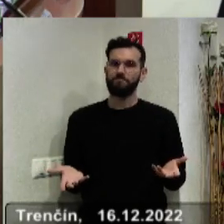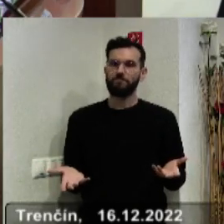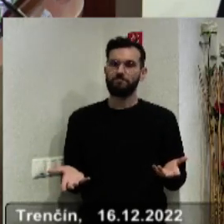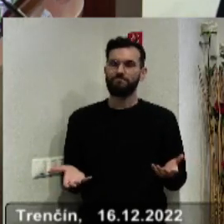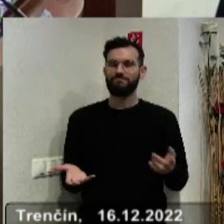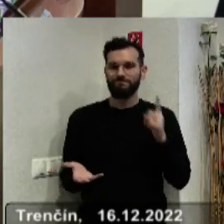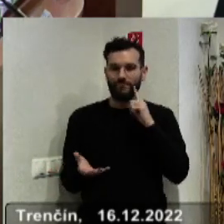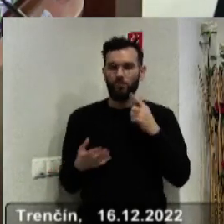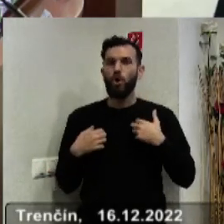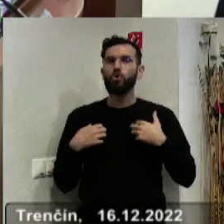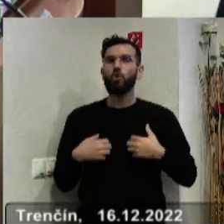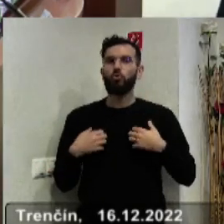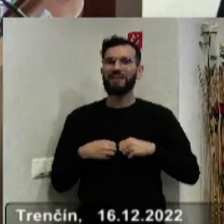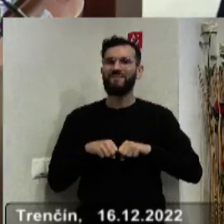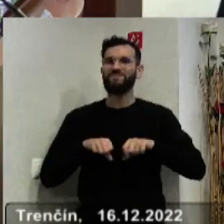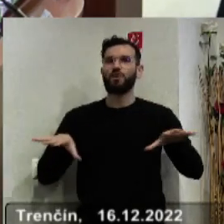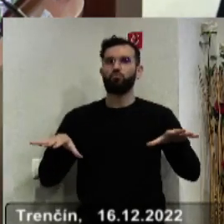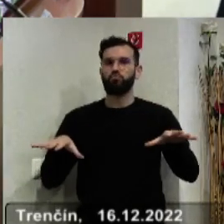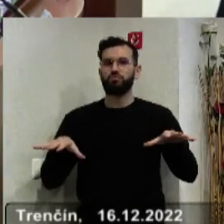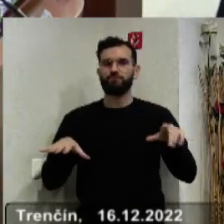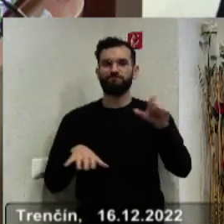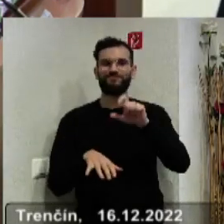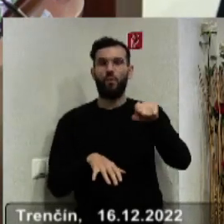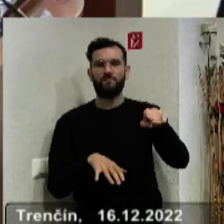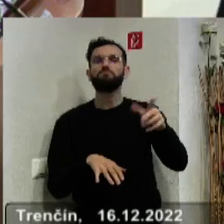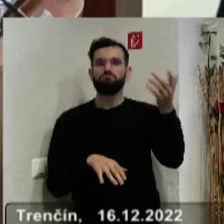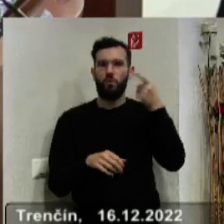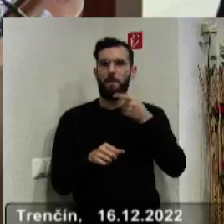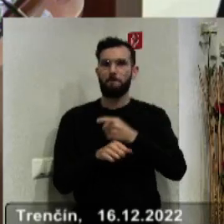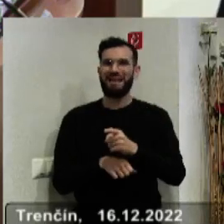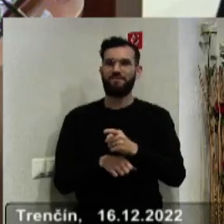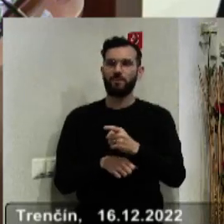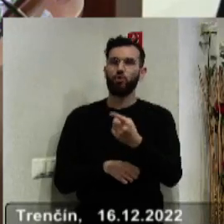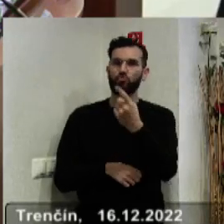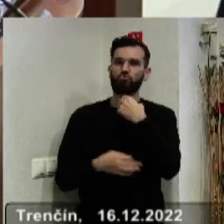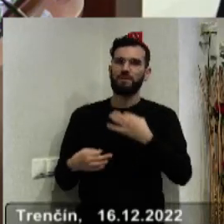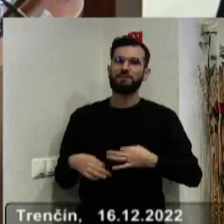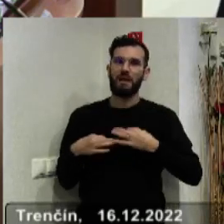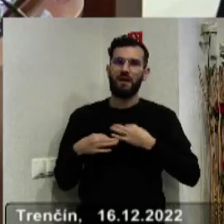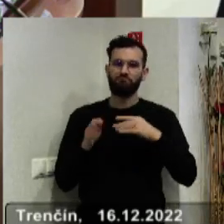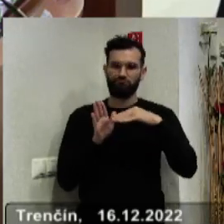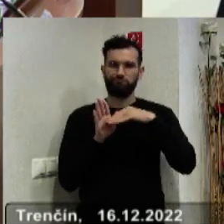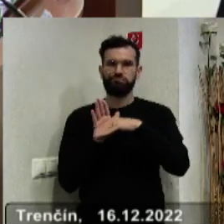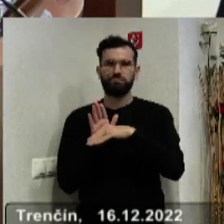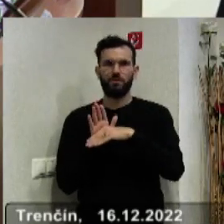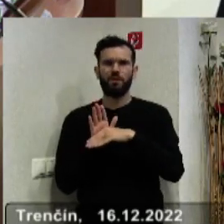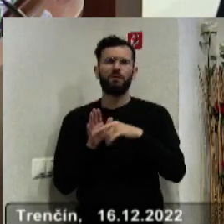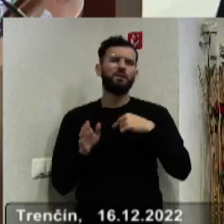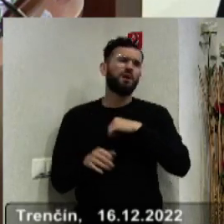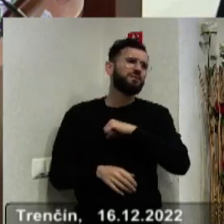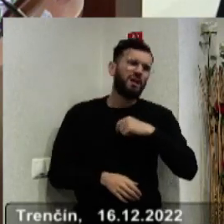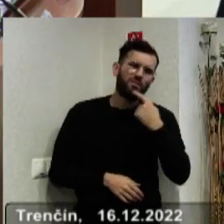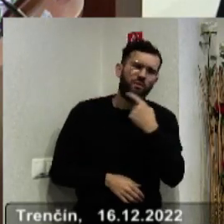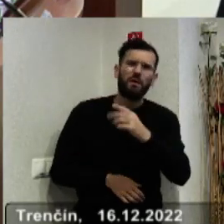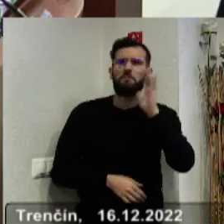Tá korona ako jeden z rozhodujúcich faktorov zhoršeného duševného zdravia týchto detí sa jednoducho stala. Ja nechcem špekulovať